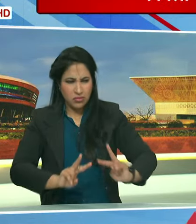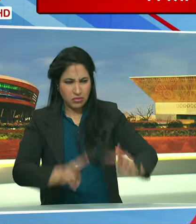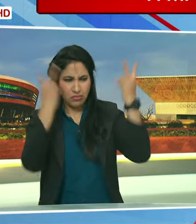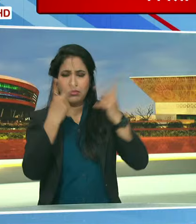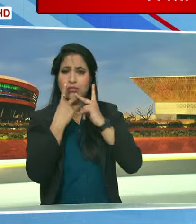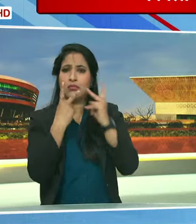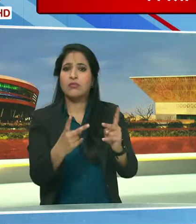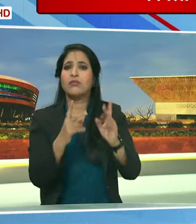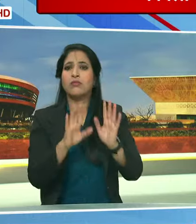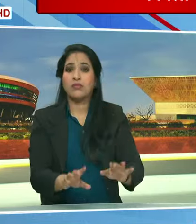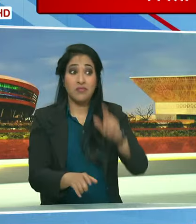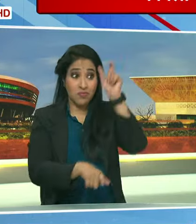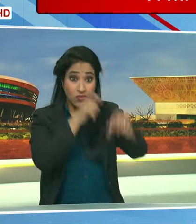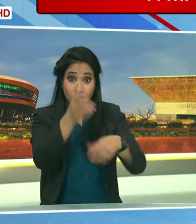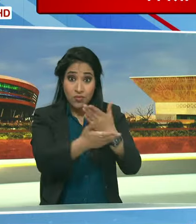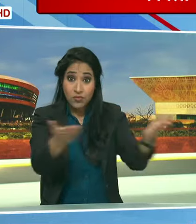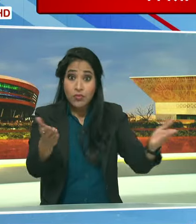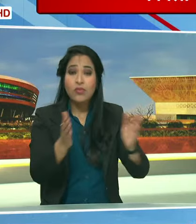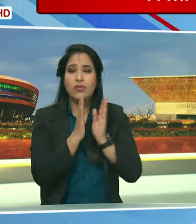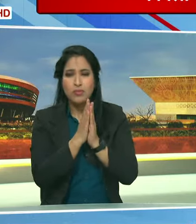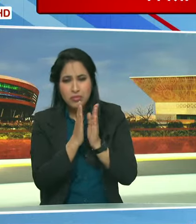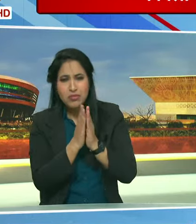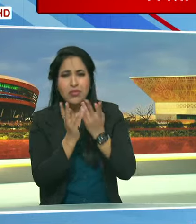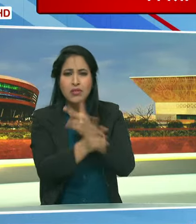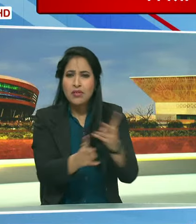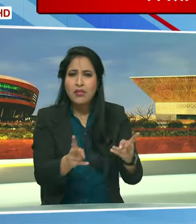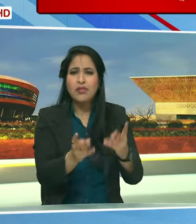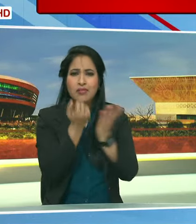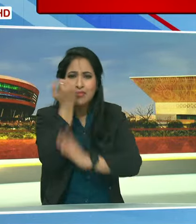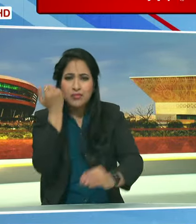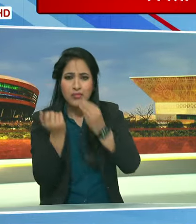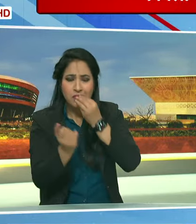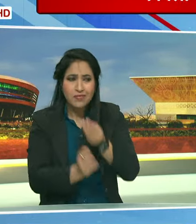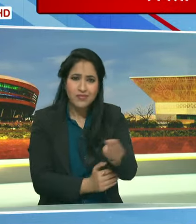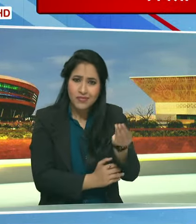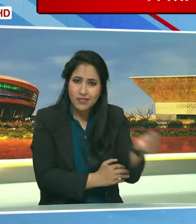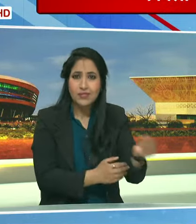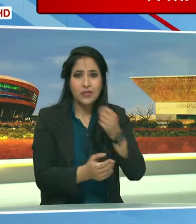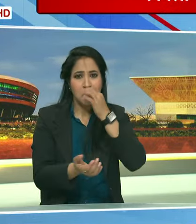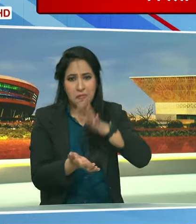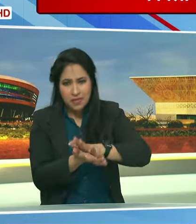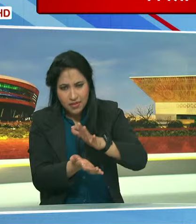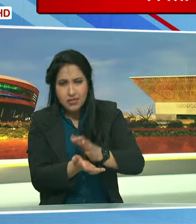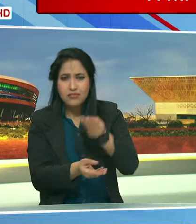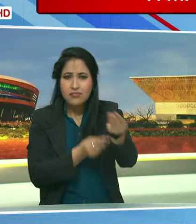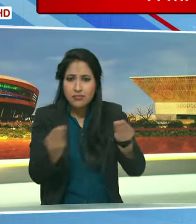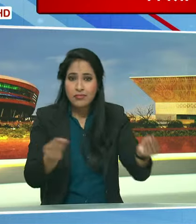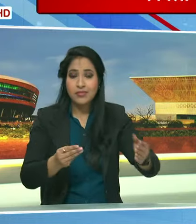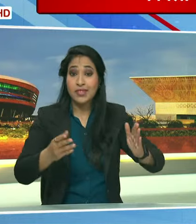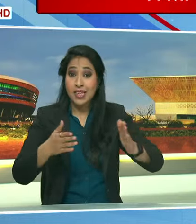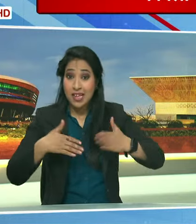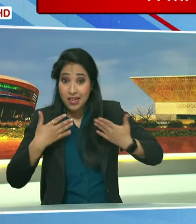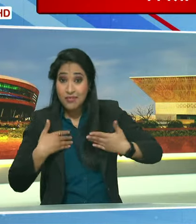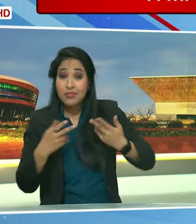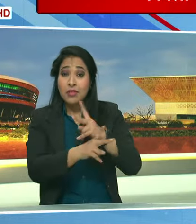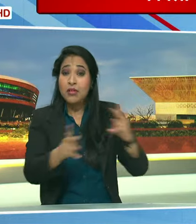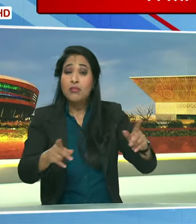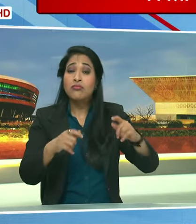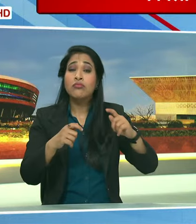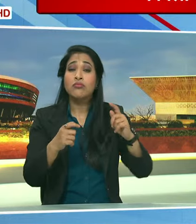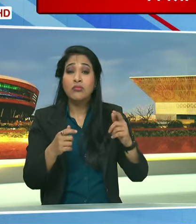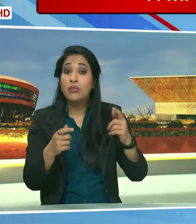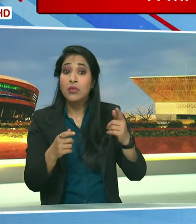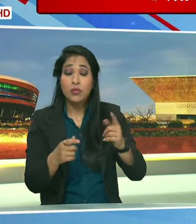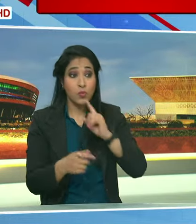द्रश देखने को मिल रहा है, लोगों को भजन आयोजित करने, घरीबों को खाना खिलाने, मिठाईया बाटने, खुशी मनाने से रोका जा रहा है और